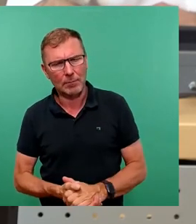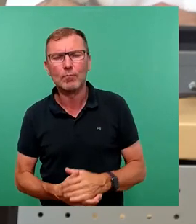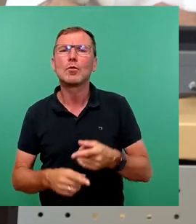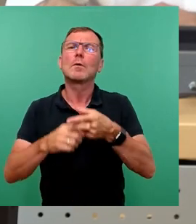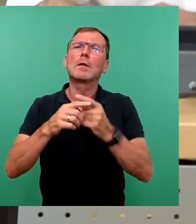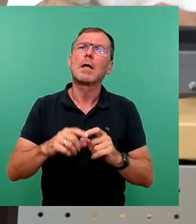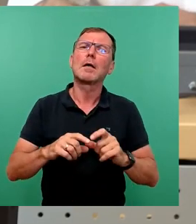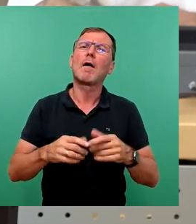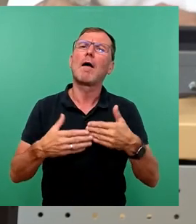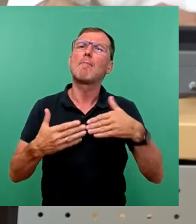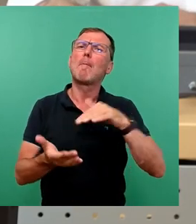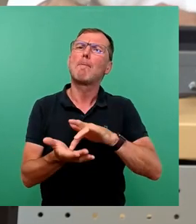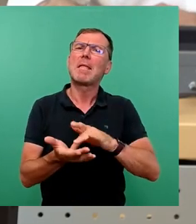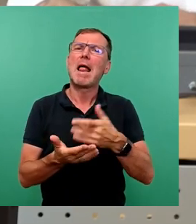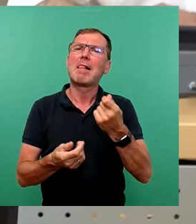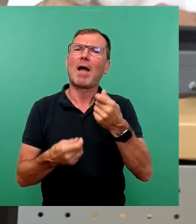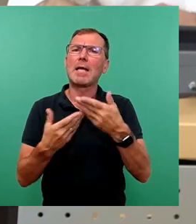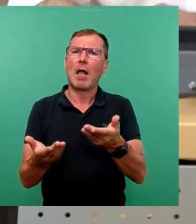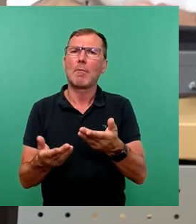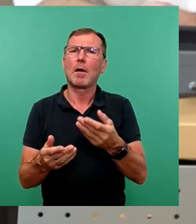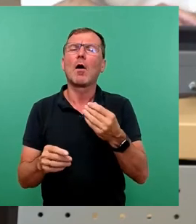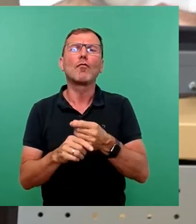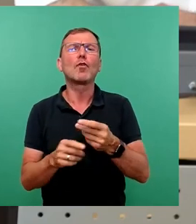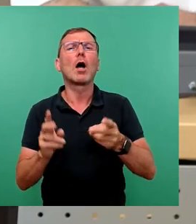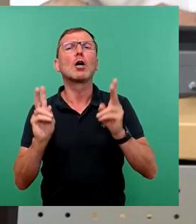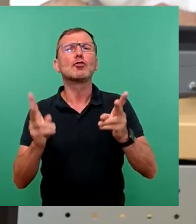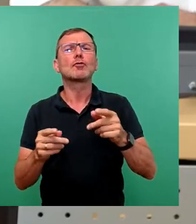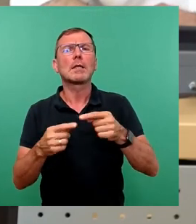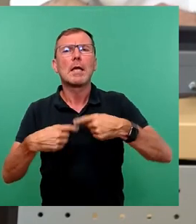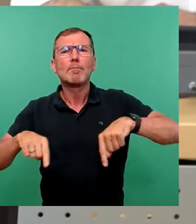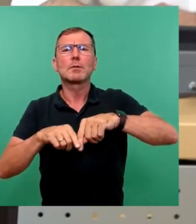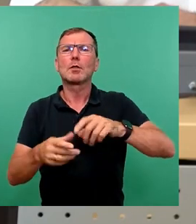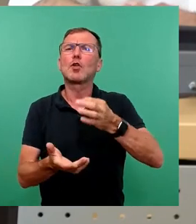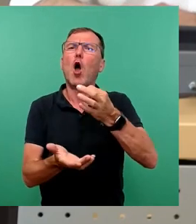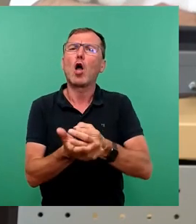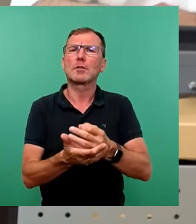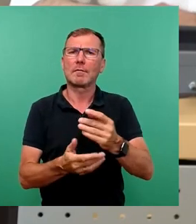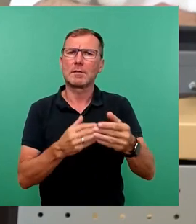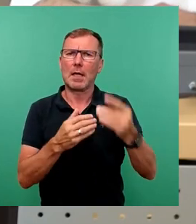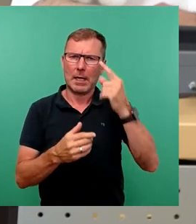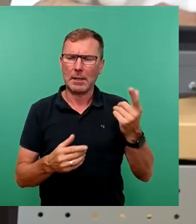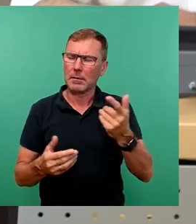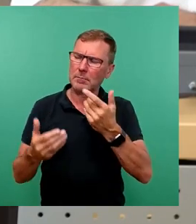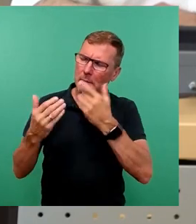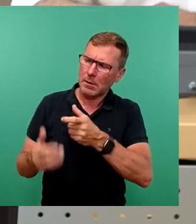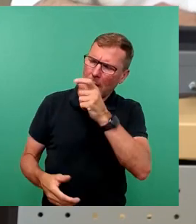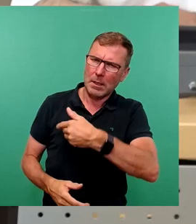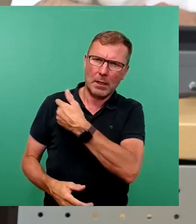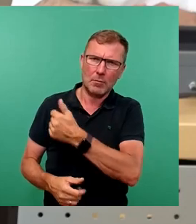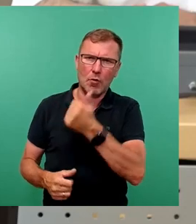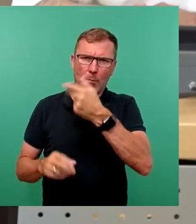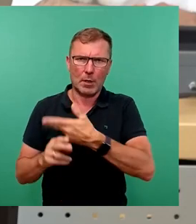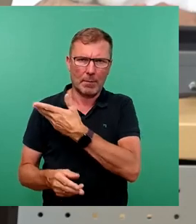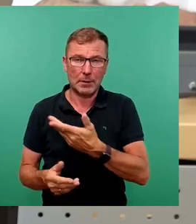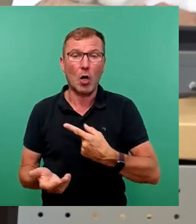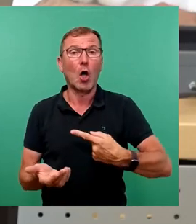Freigabe der Mittel für die Stadtbezirks und Ortschaftsräte und die Beauftragten. Dafür mein herzlicher Dank. Steuer